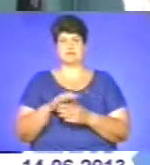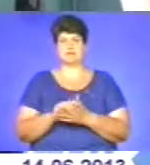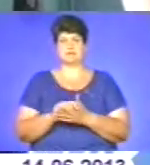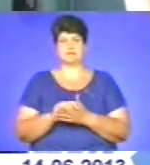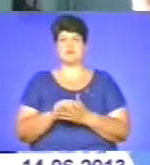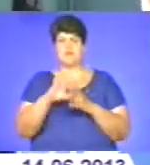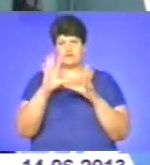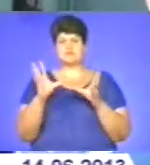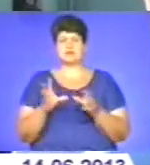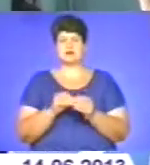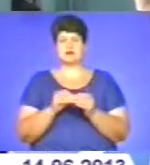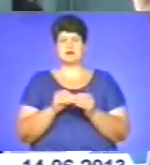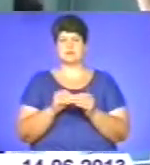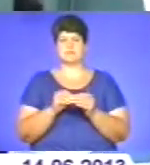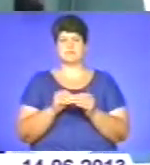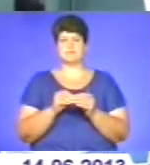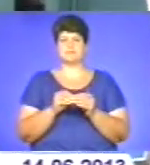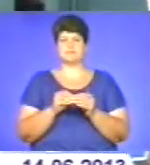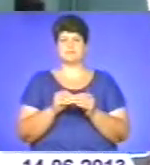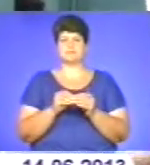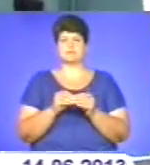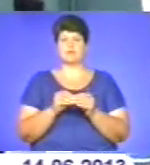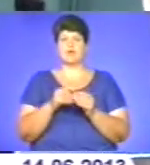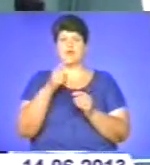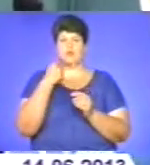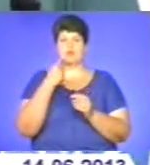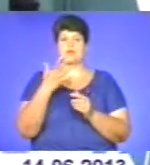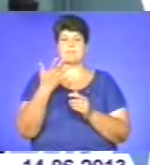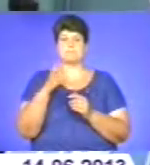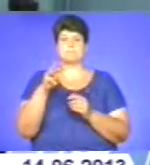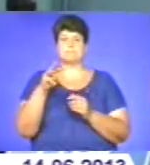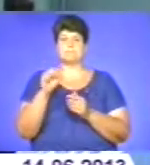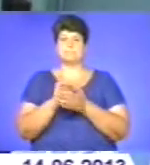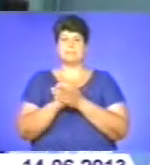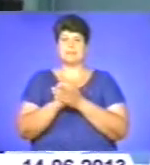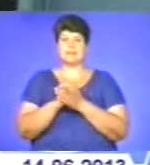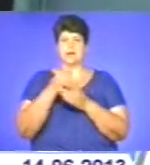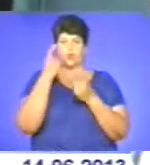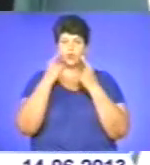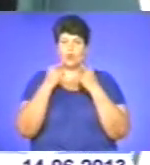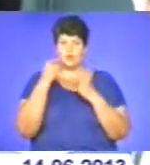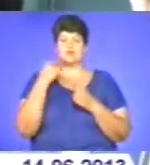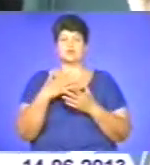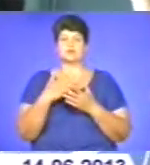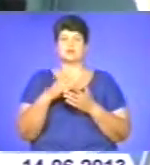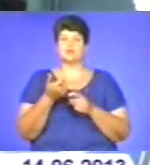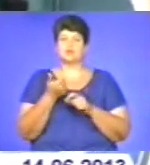І взагалі, казали, вона мироточить, дуже добре походити,